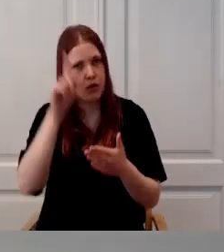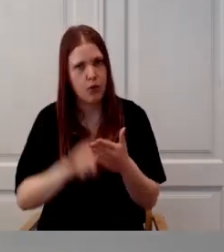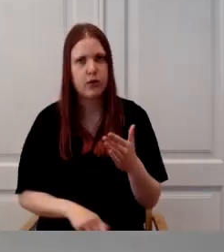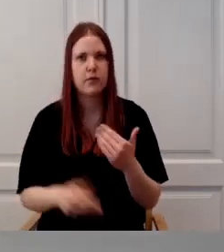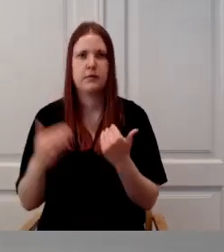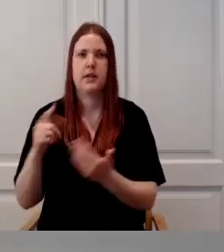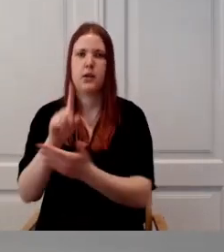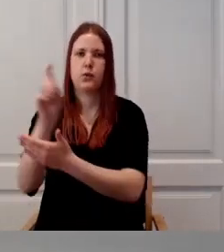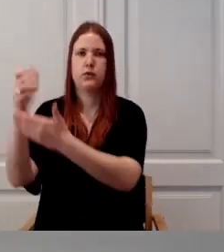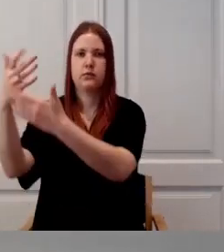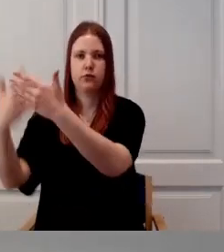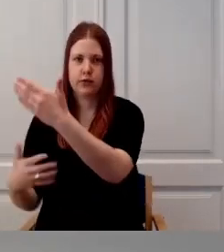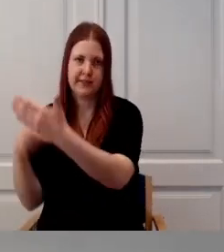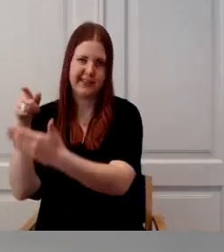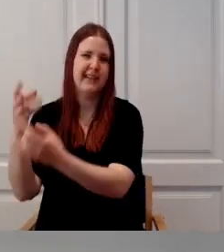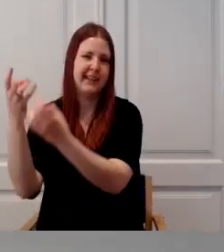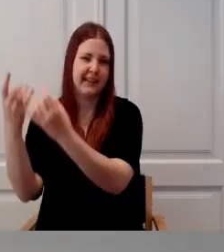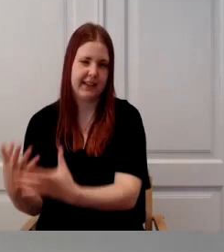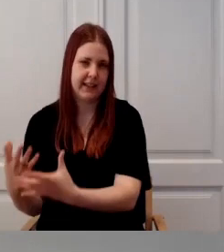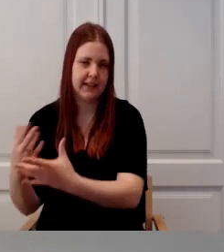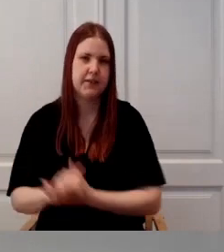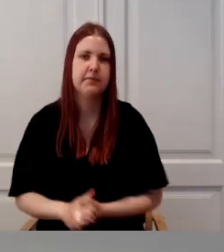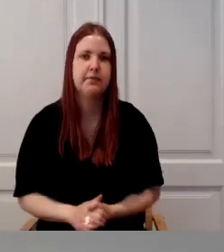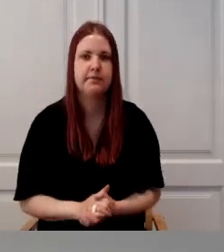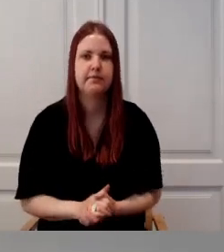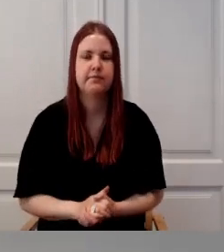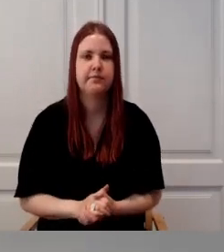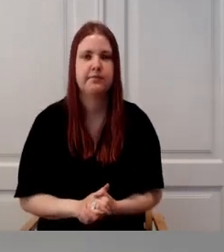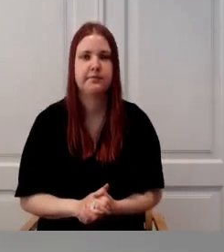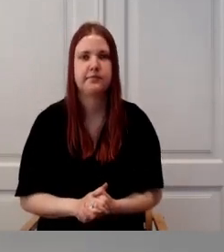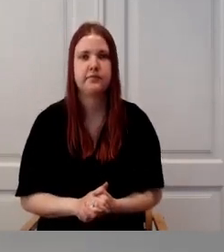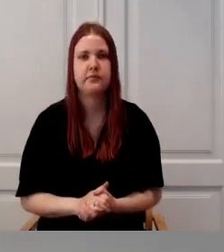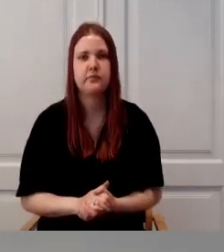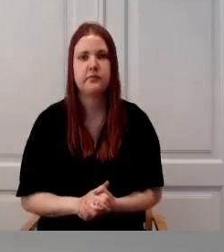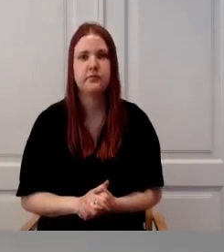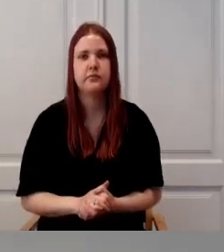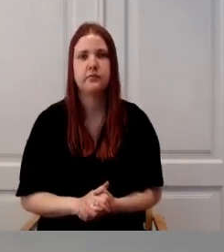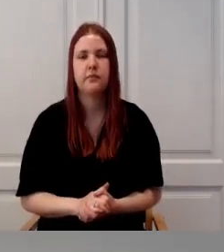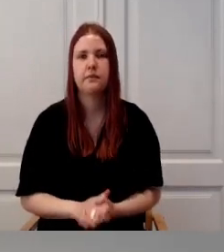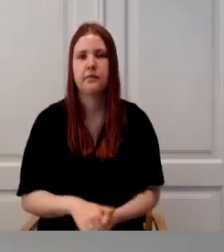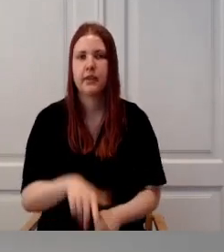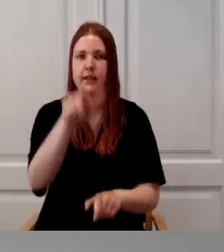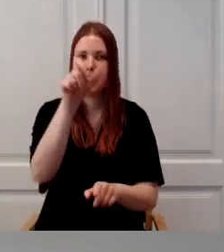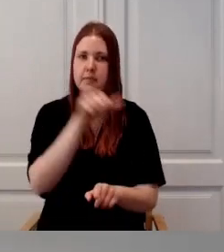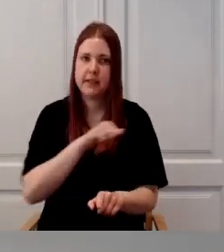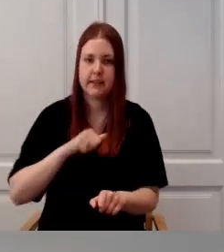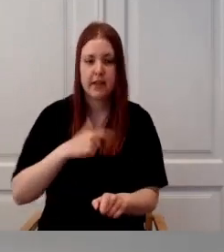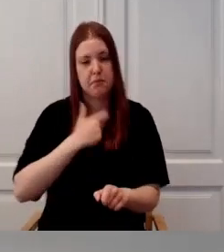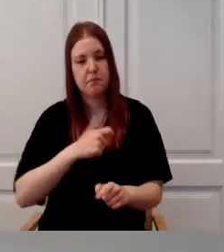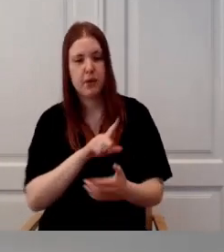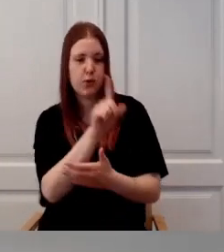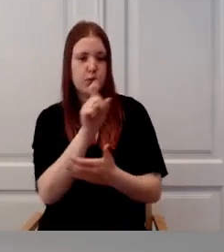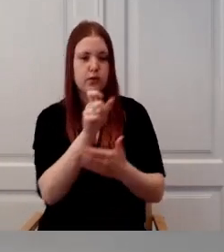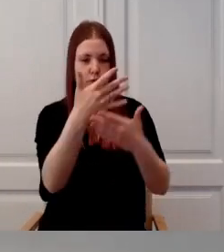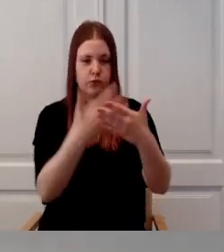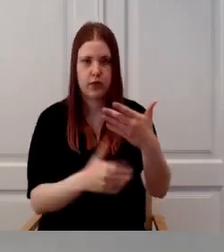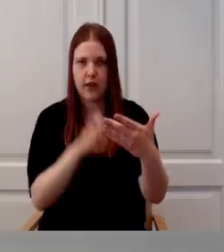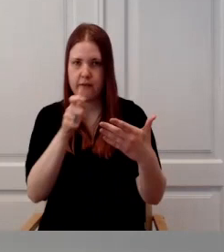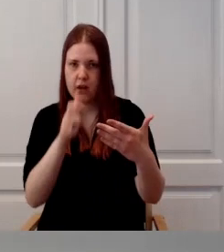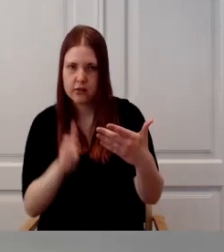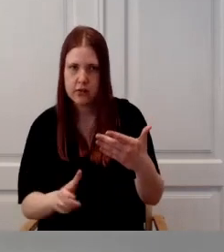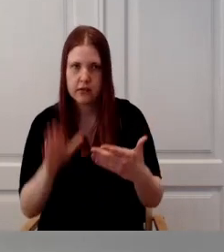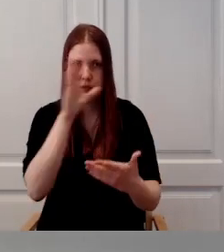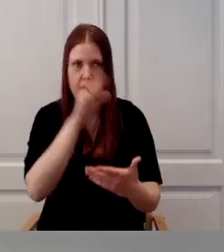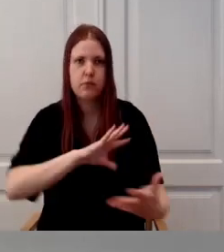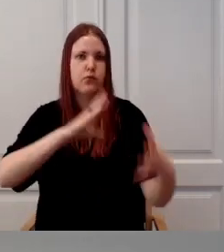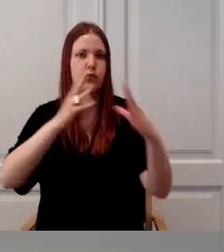lihtsamini ja selle aluseks tegelikult meil juba tekiks enesindamisest RFK põhine enesindamise komplekt